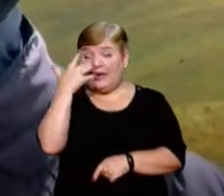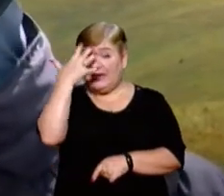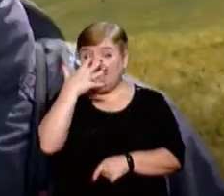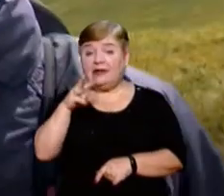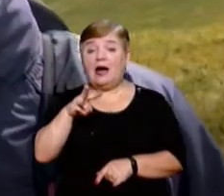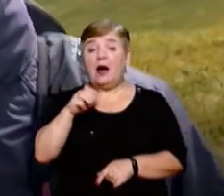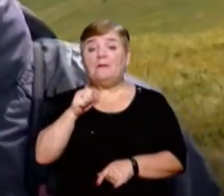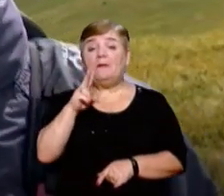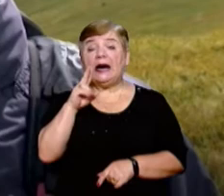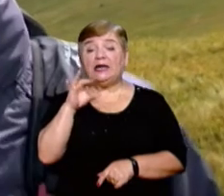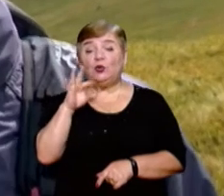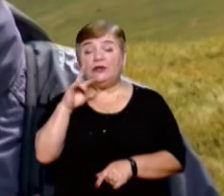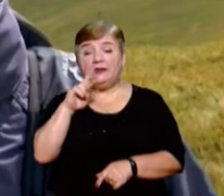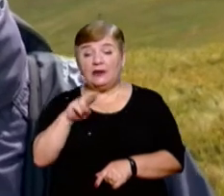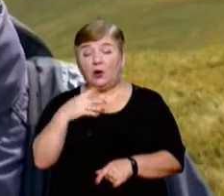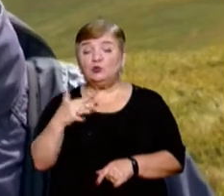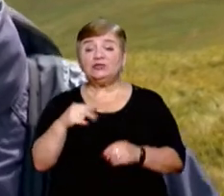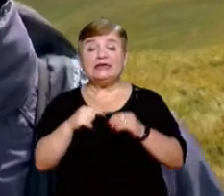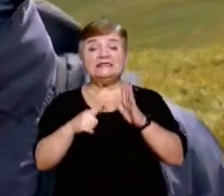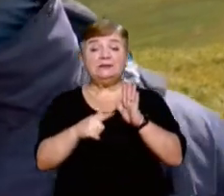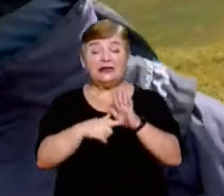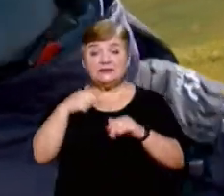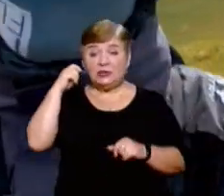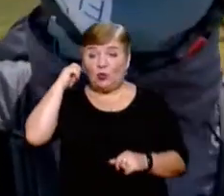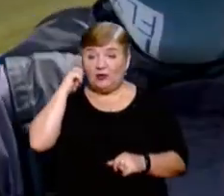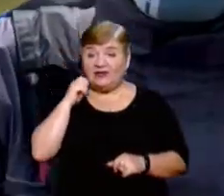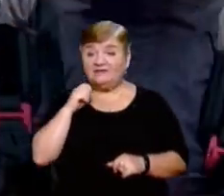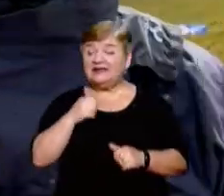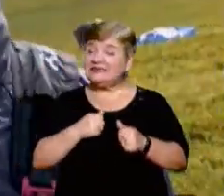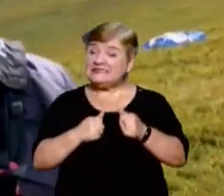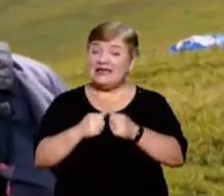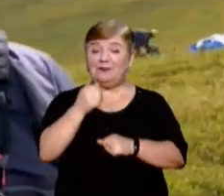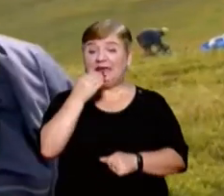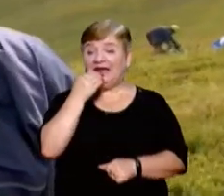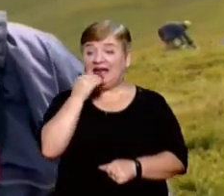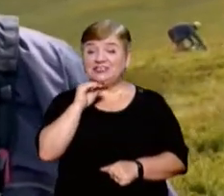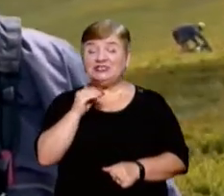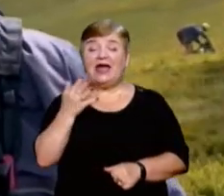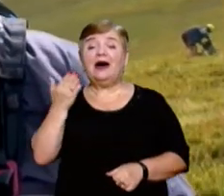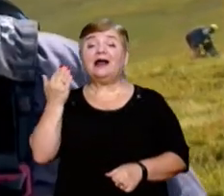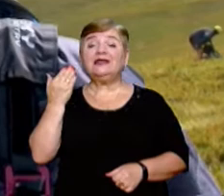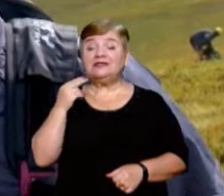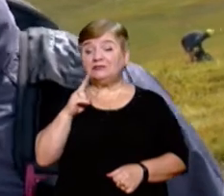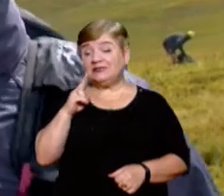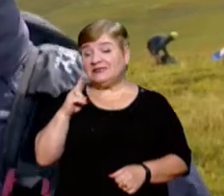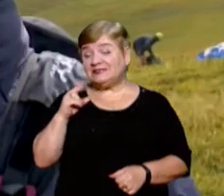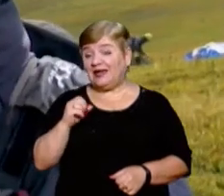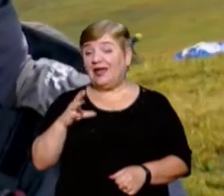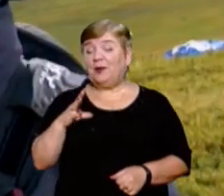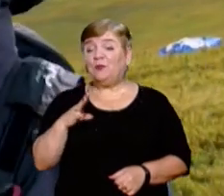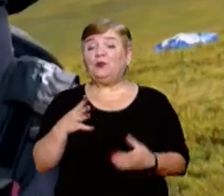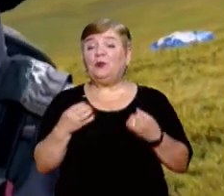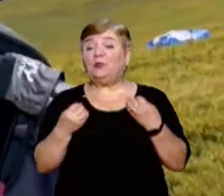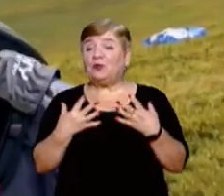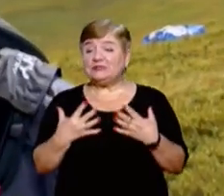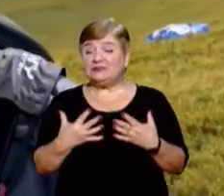Македонія. Як, вже 17 років, звісно, емоції тільки найкраще. Раніше це взагалі був просто